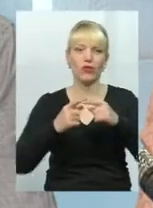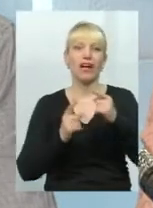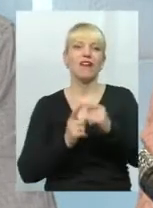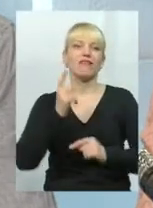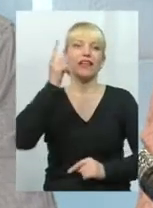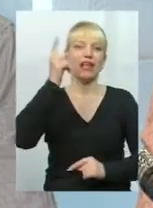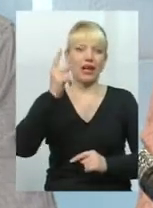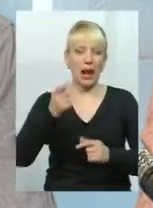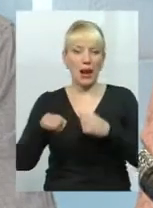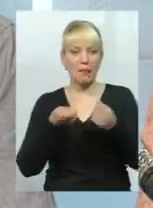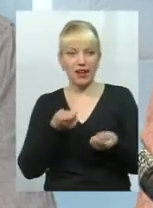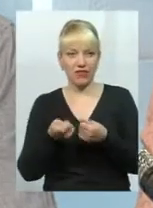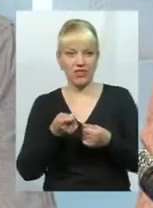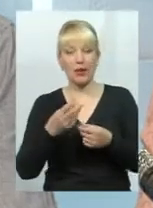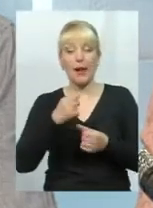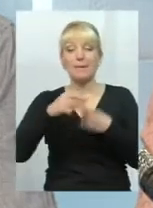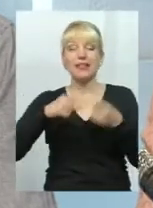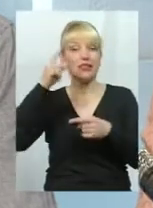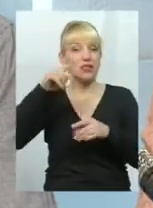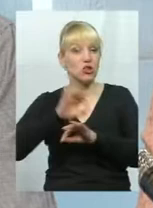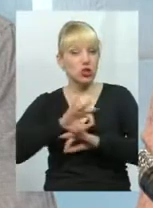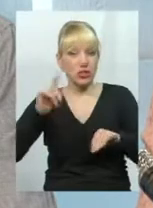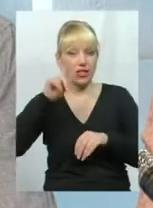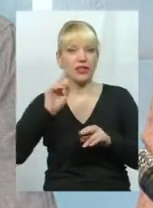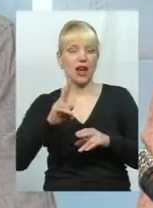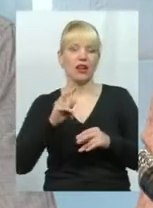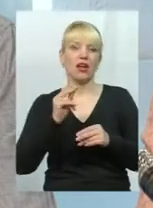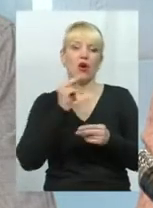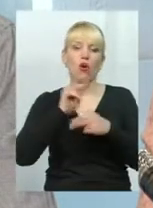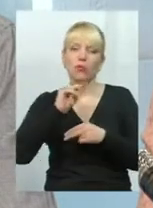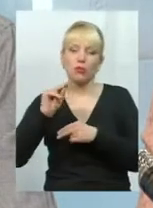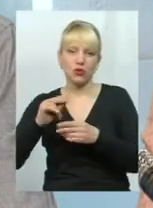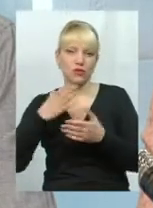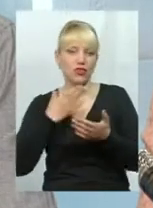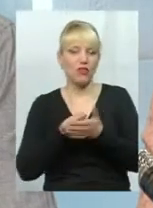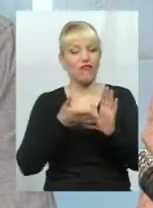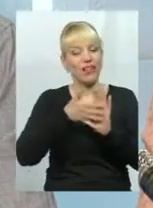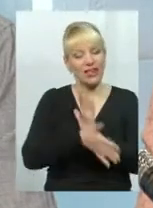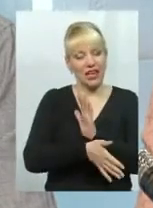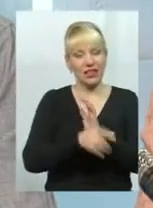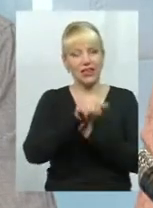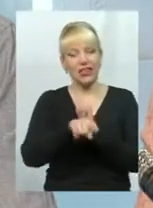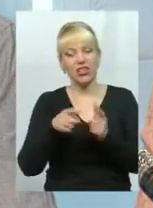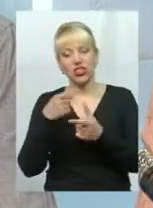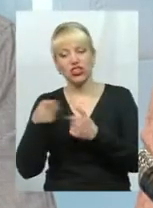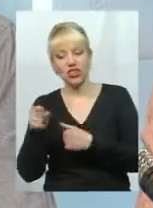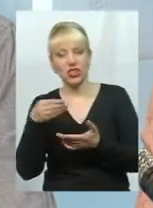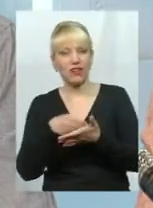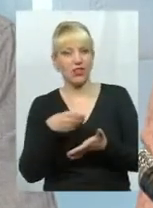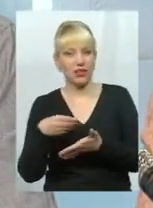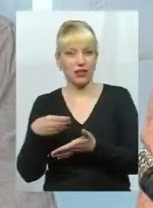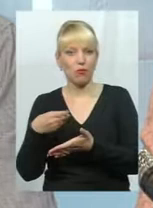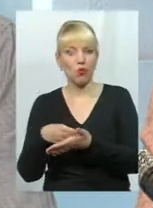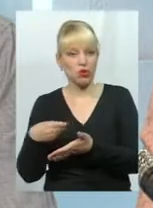управління, бізнес знає, добре і чудово, як оптимізувати витрати тих чи інших бюджетів. Але, на жаль, на